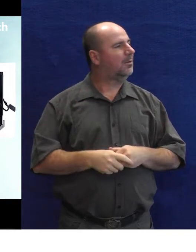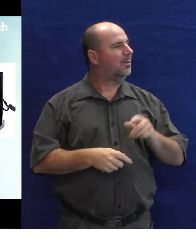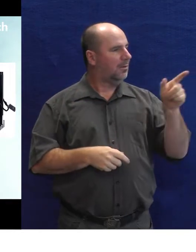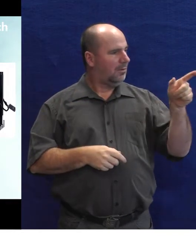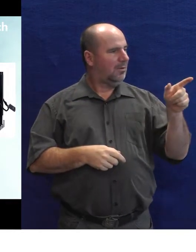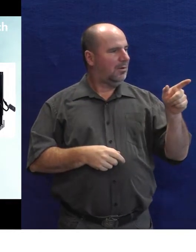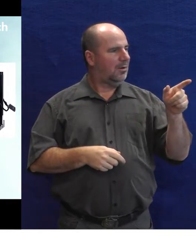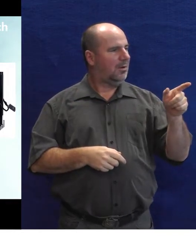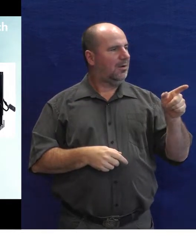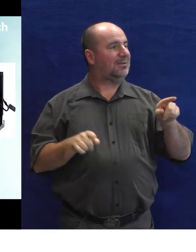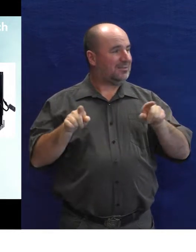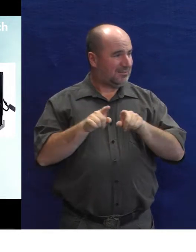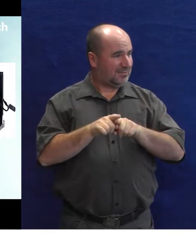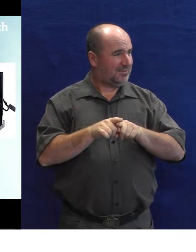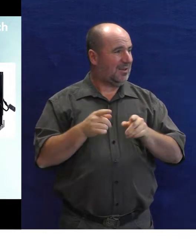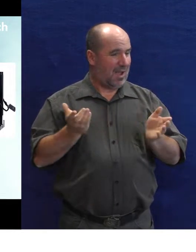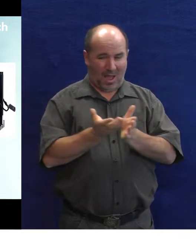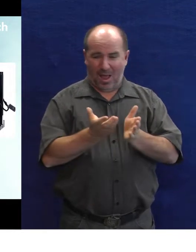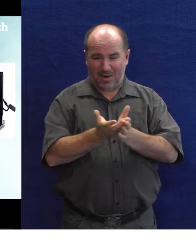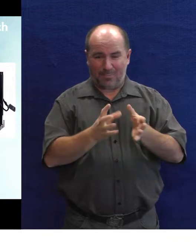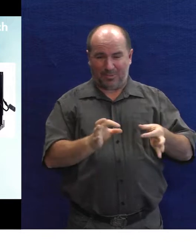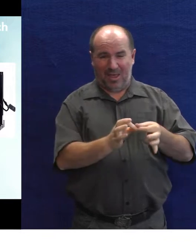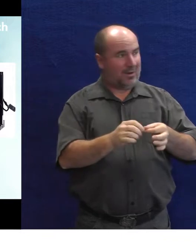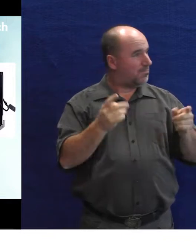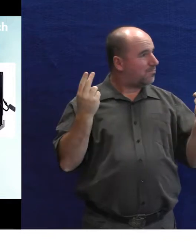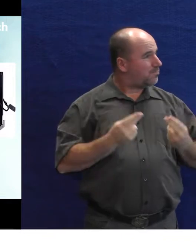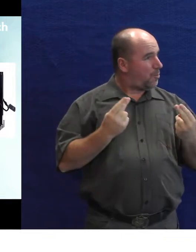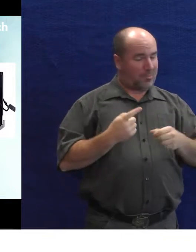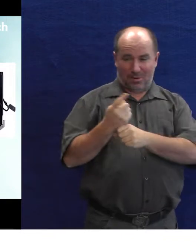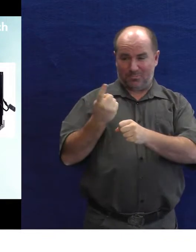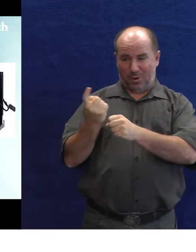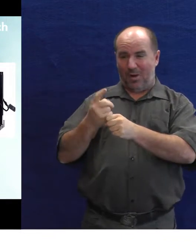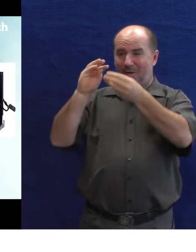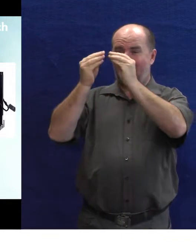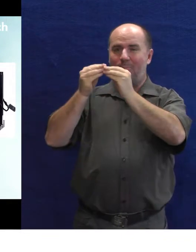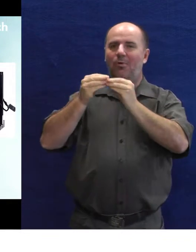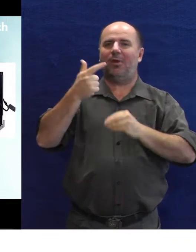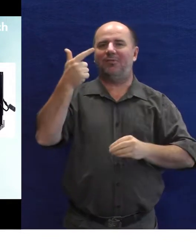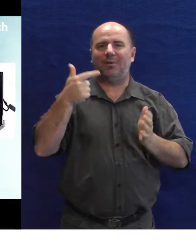záležitost tady tohohle adaptéru, stejně funkčního, je zhruba 15-2000 Kč.